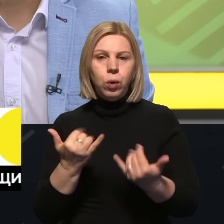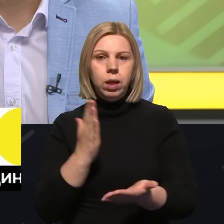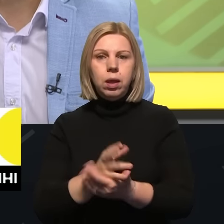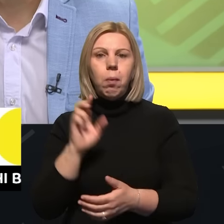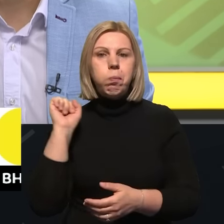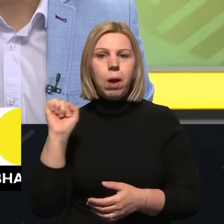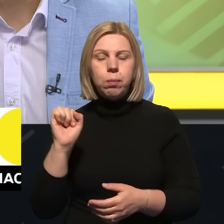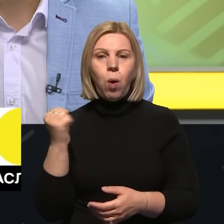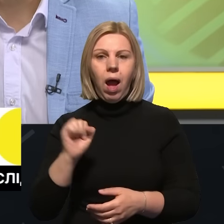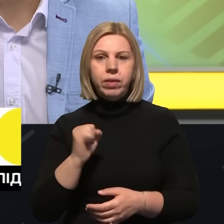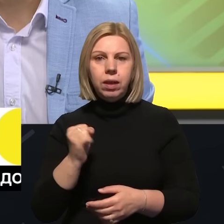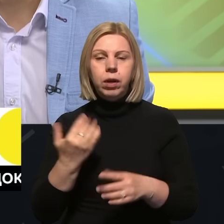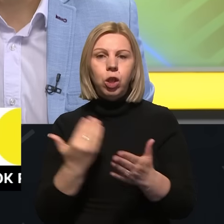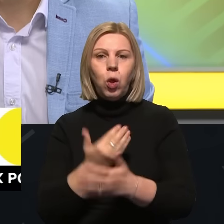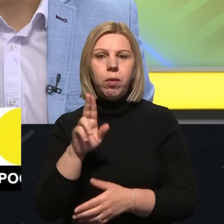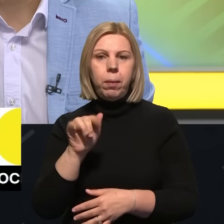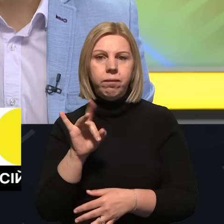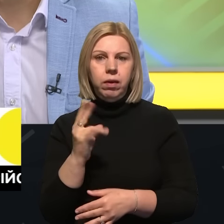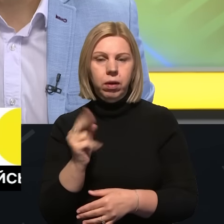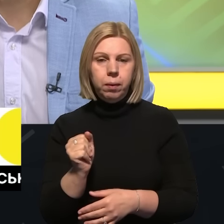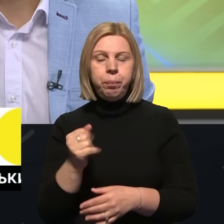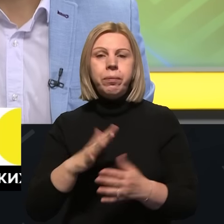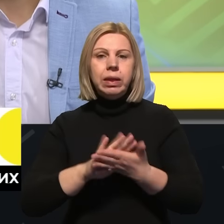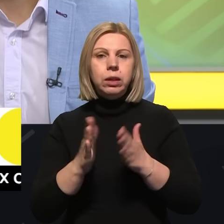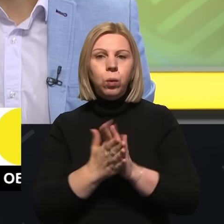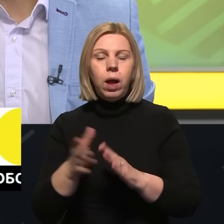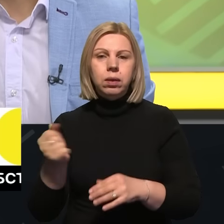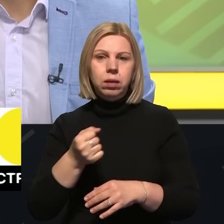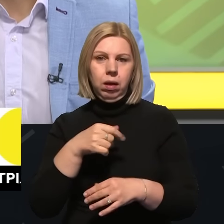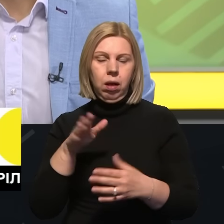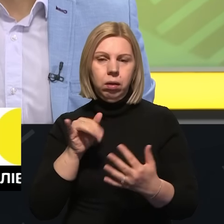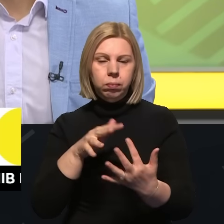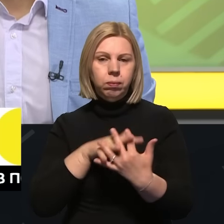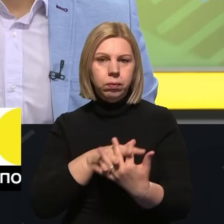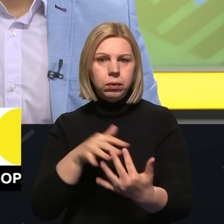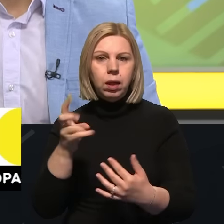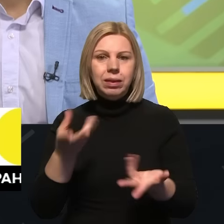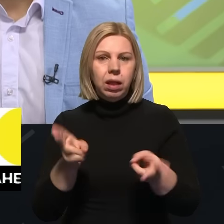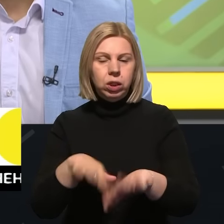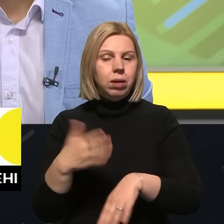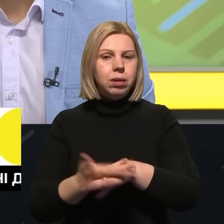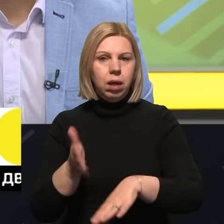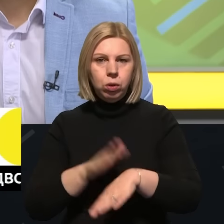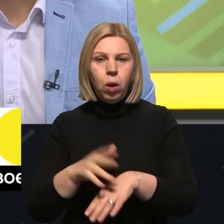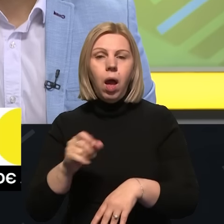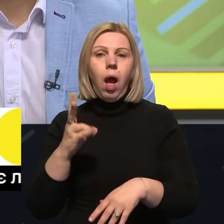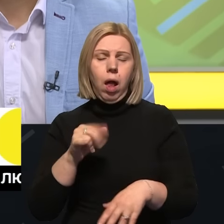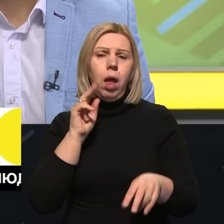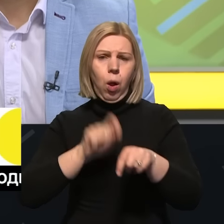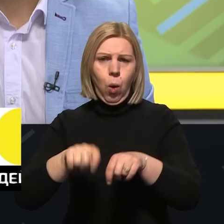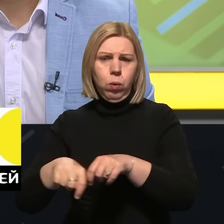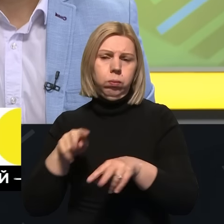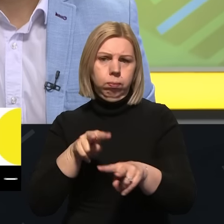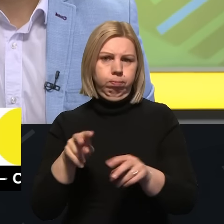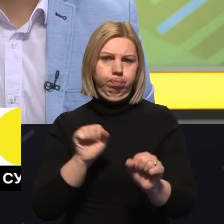Бахмутський, Авдіївський та Новопавлівський. Ситуація ж в районі проведення бойових дій залишається складною, але контрольованою силами